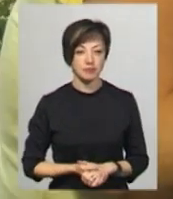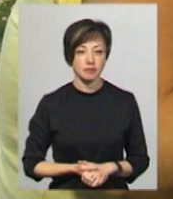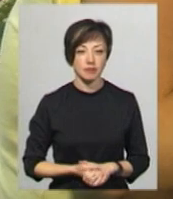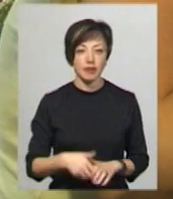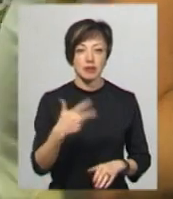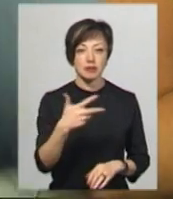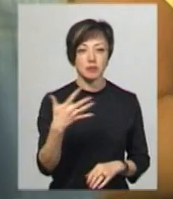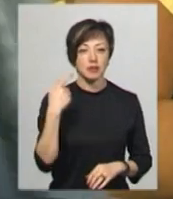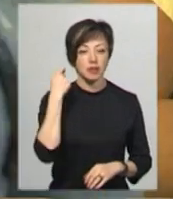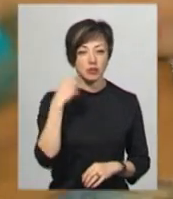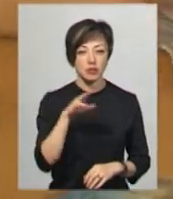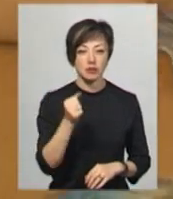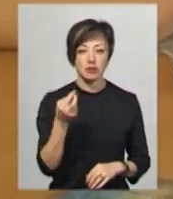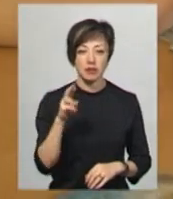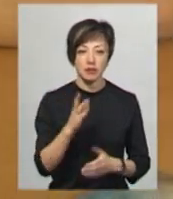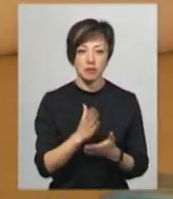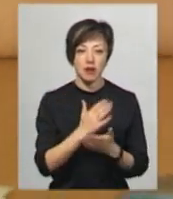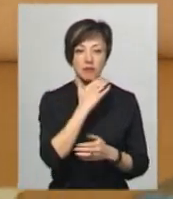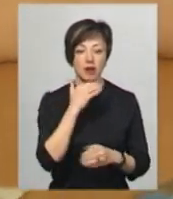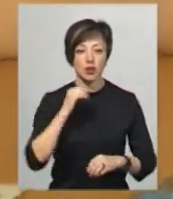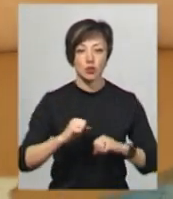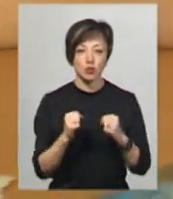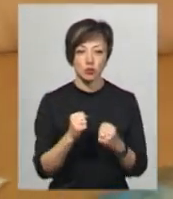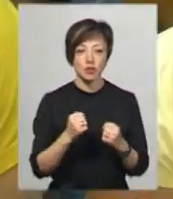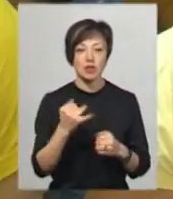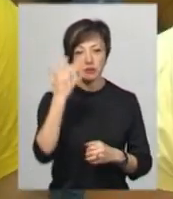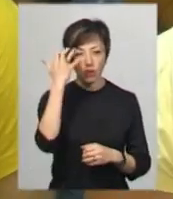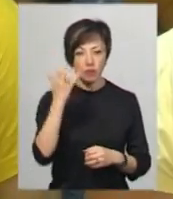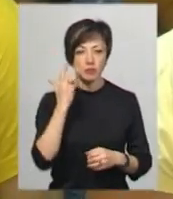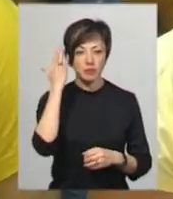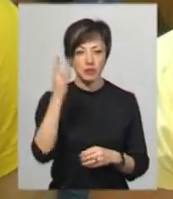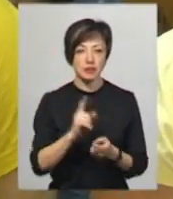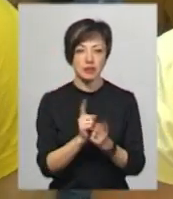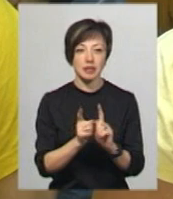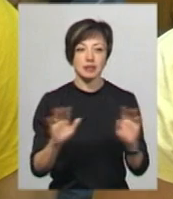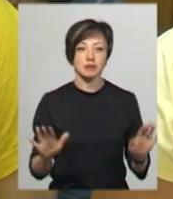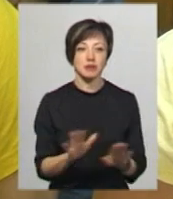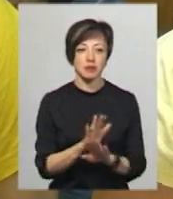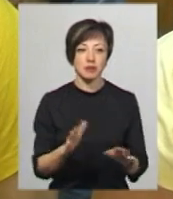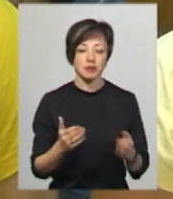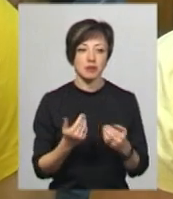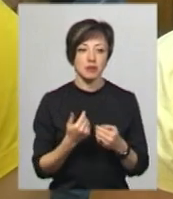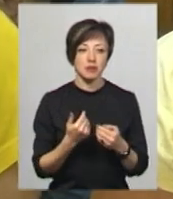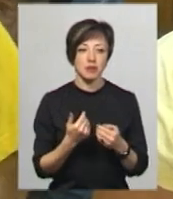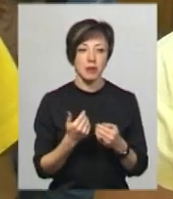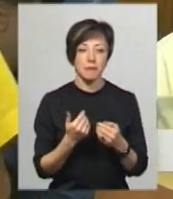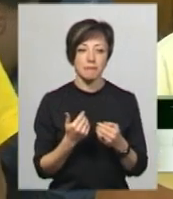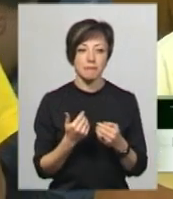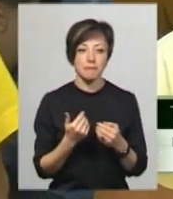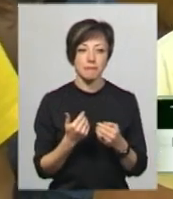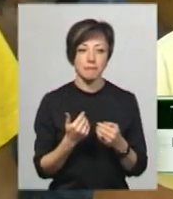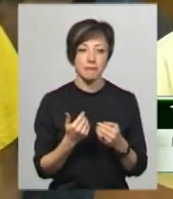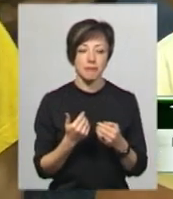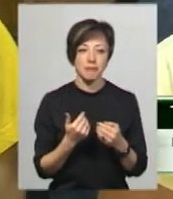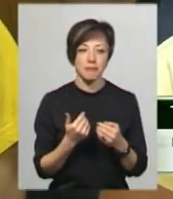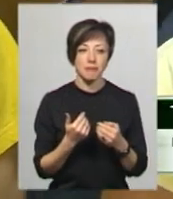35-річна Таня Войтович має багато друзів та захоплень. Мріє стати співачкою. Маленькі долоньки, ніжні